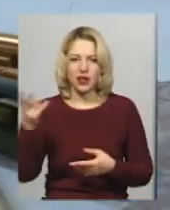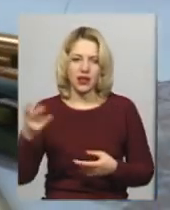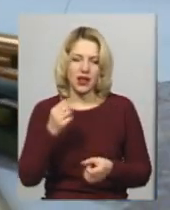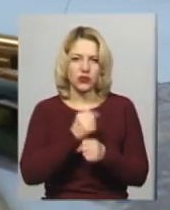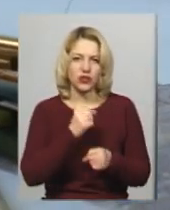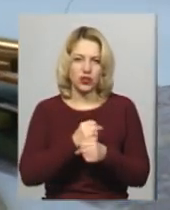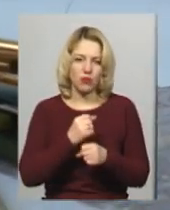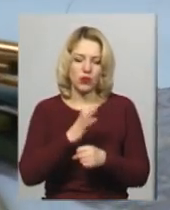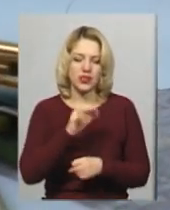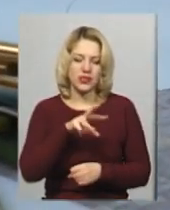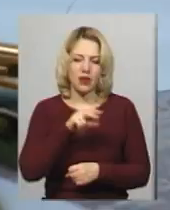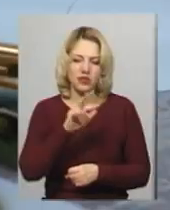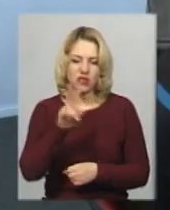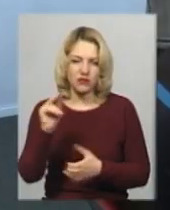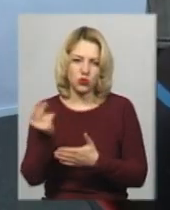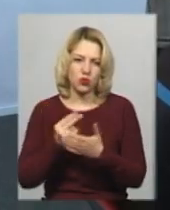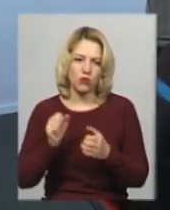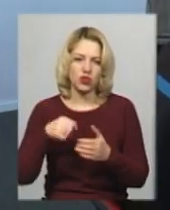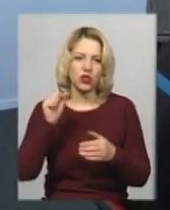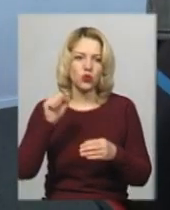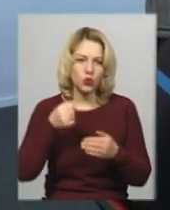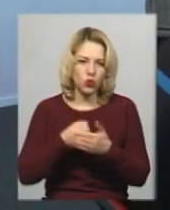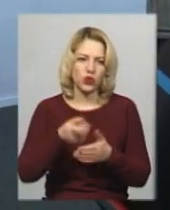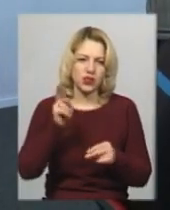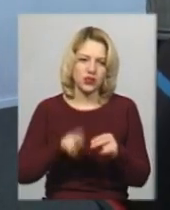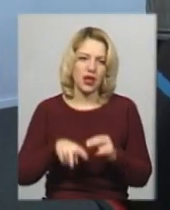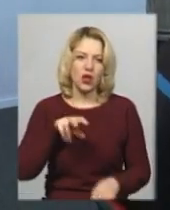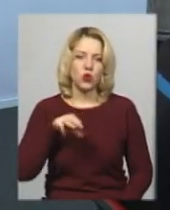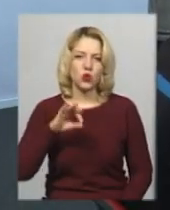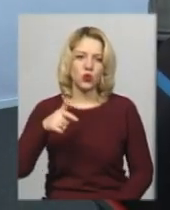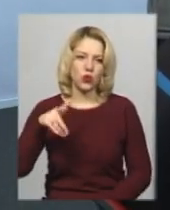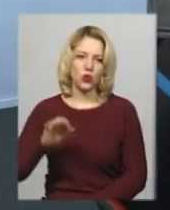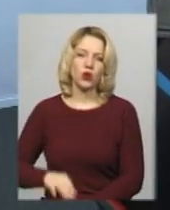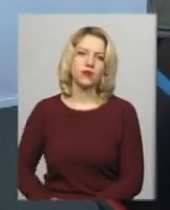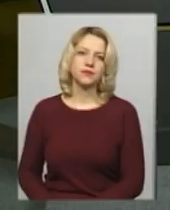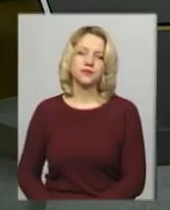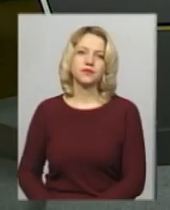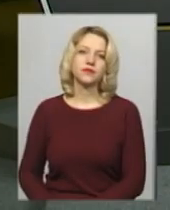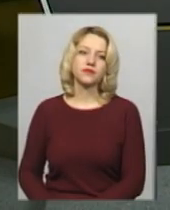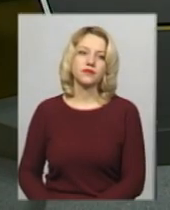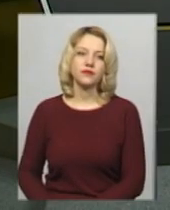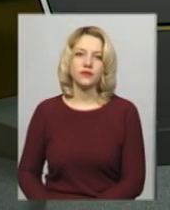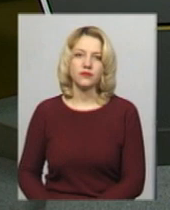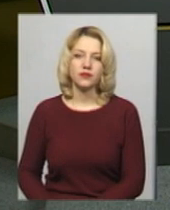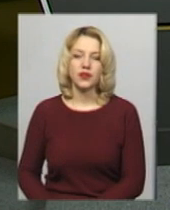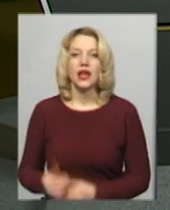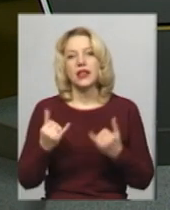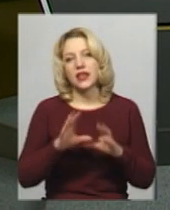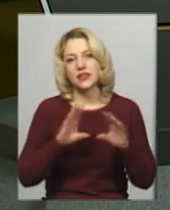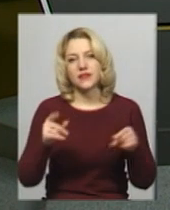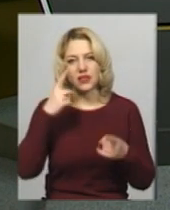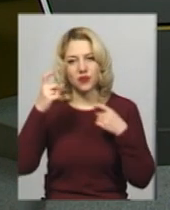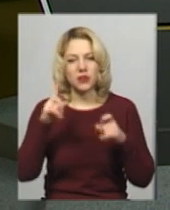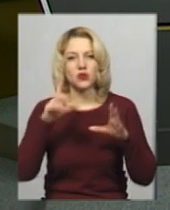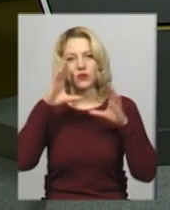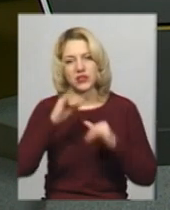самчаківського розпису можна до кінця лютого. Леся Боровець, Дем'ян Цегольник. Новини Поділляцентр. Наразі це все, що